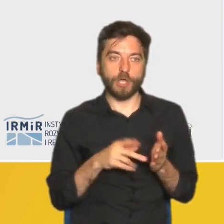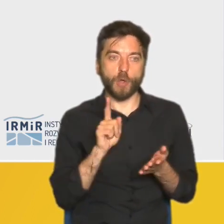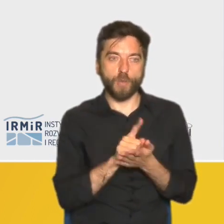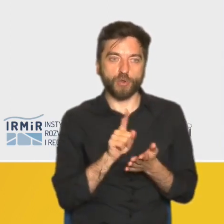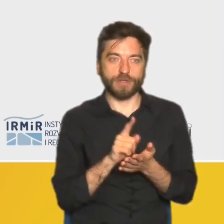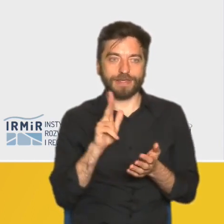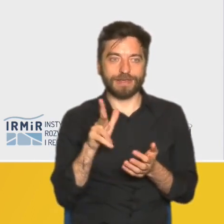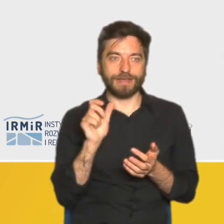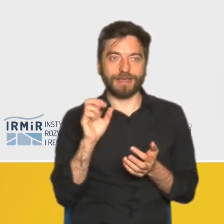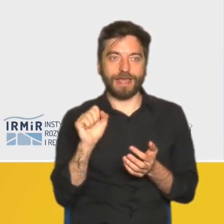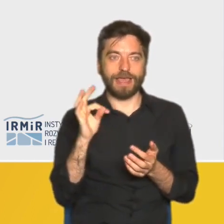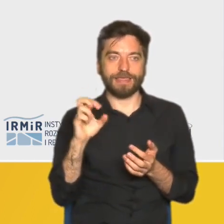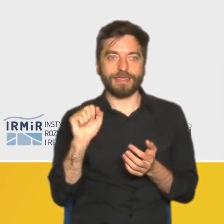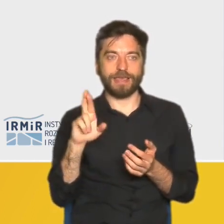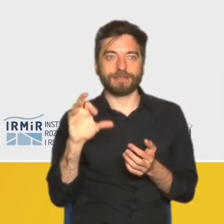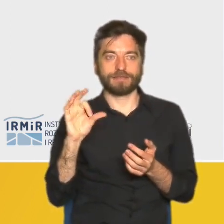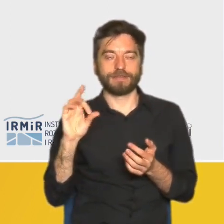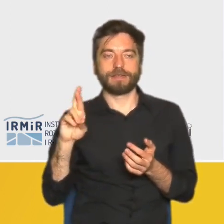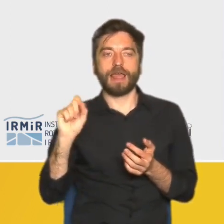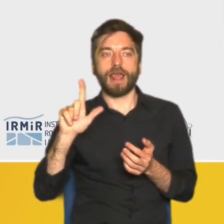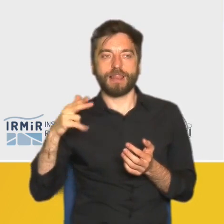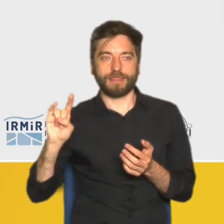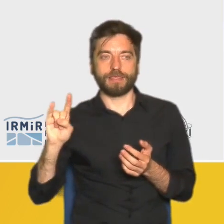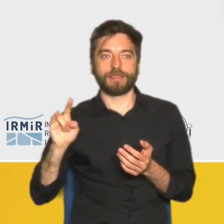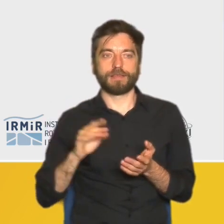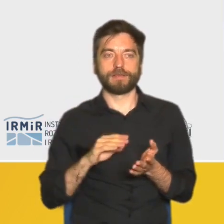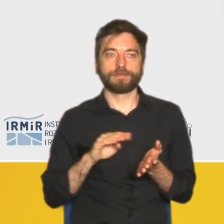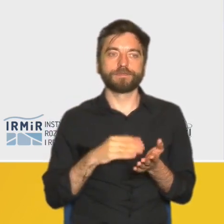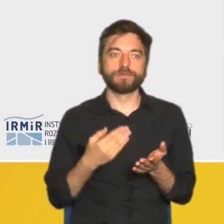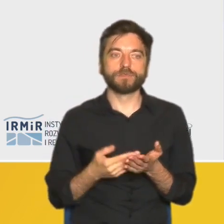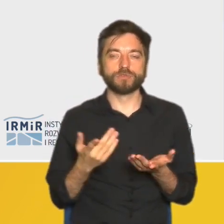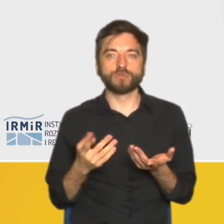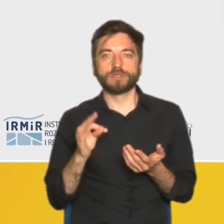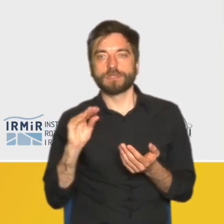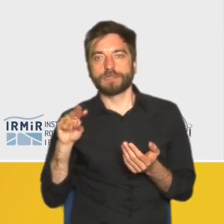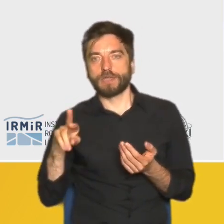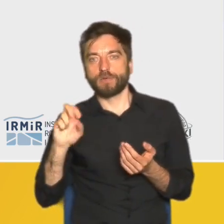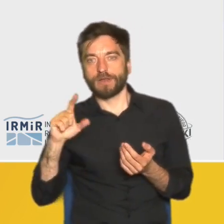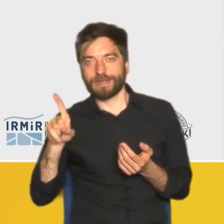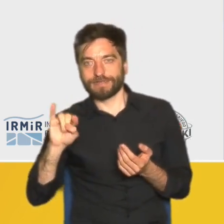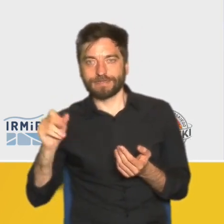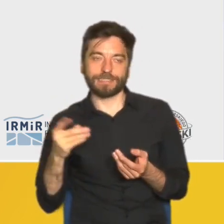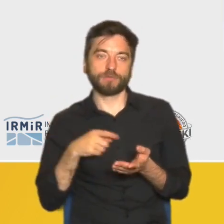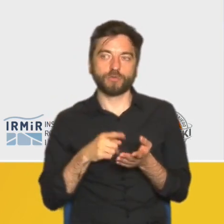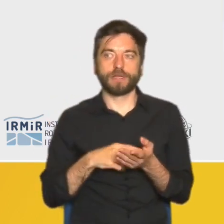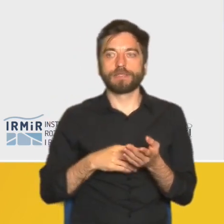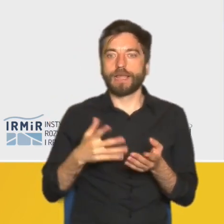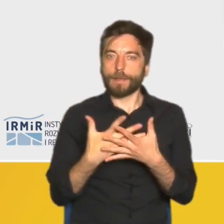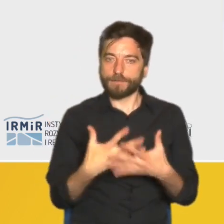katastralny, adresujący właśnie to zjawisko tezauryzacji, czy też spekulacji gruntami podmiejskimi.